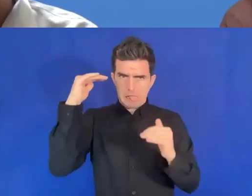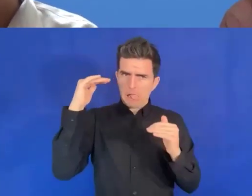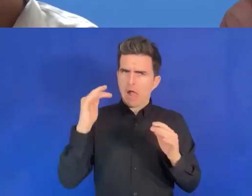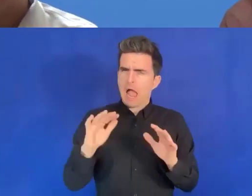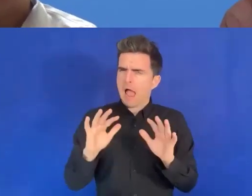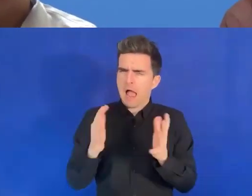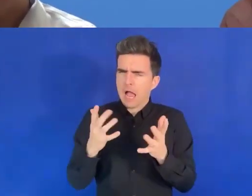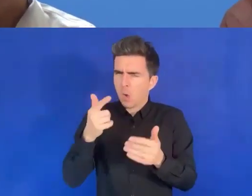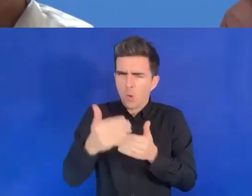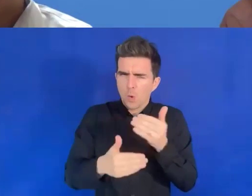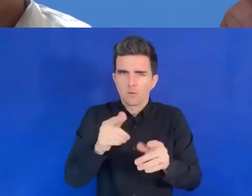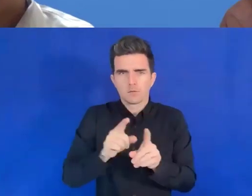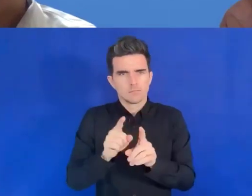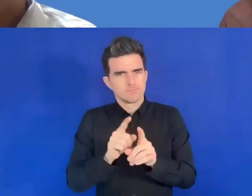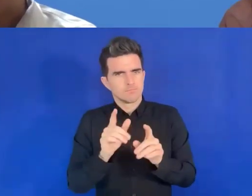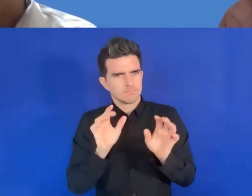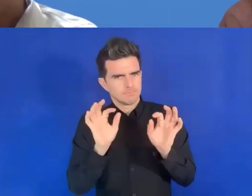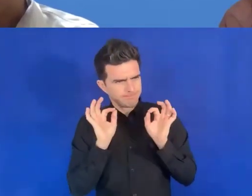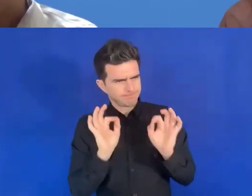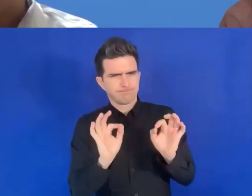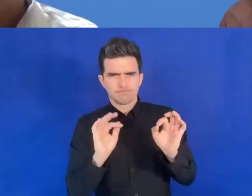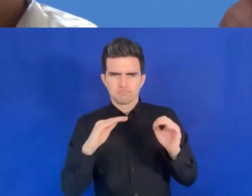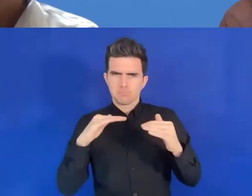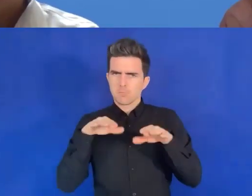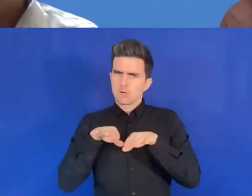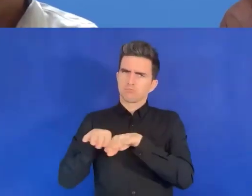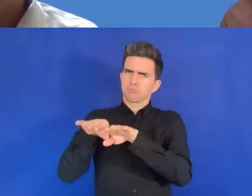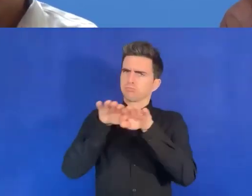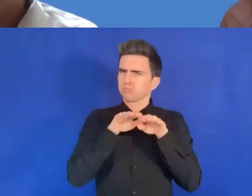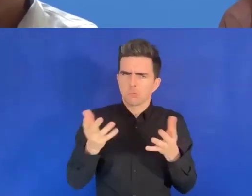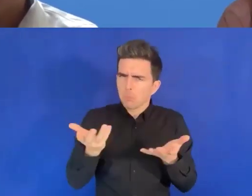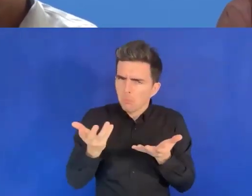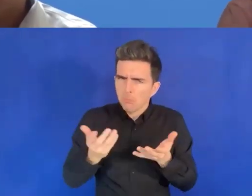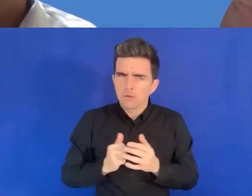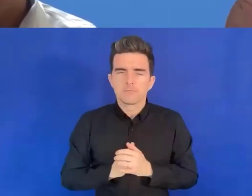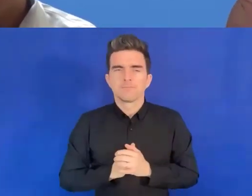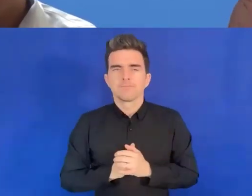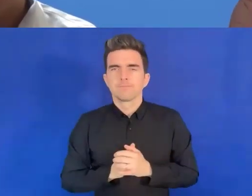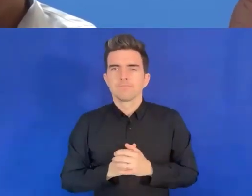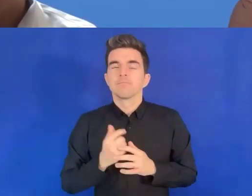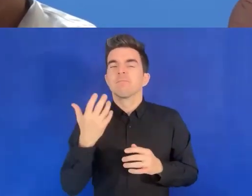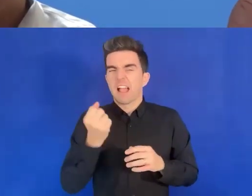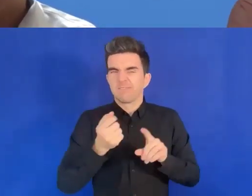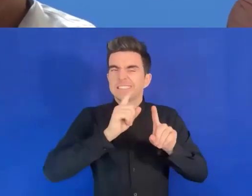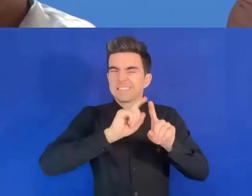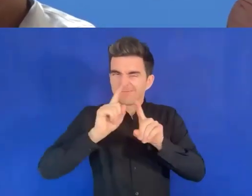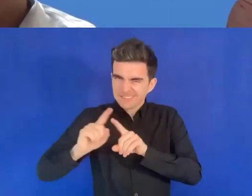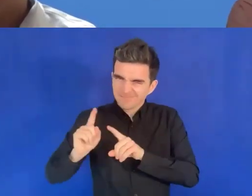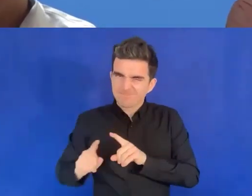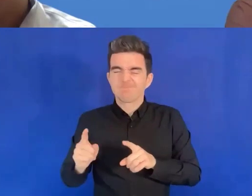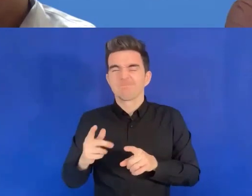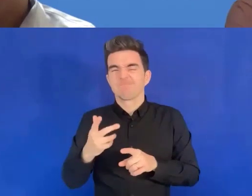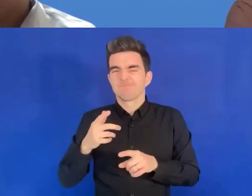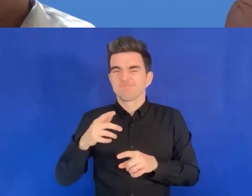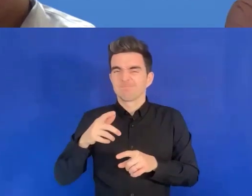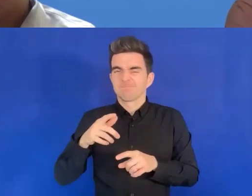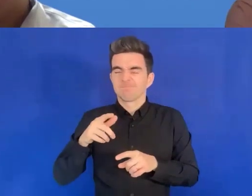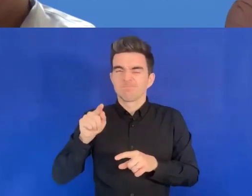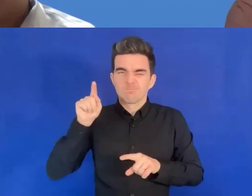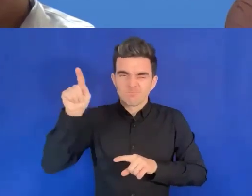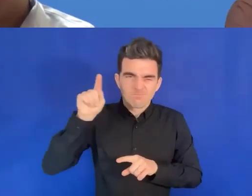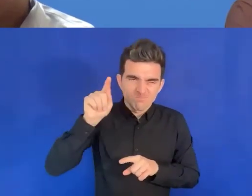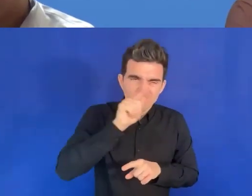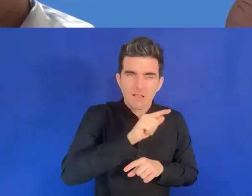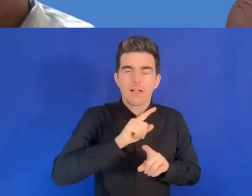note finale? Il faut savoir qu'il y a différentes situations. Les réalités sont